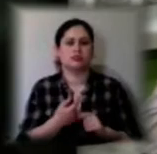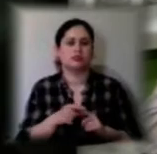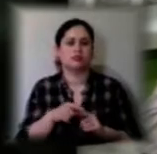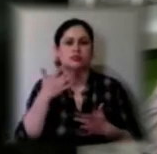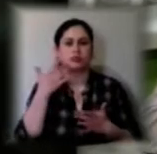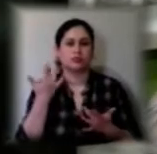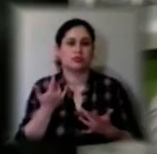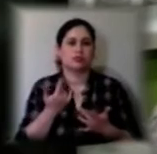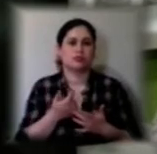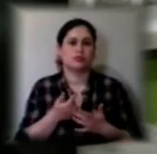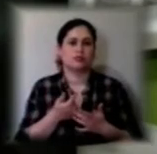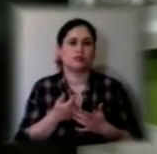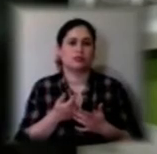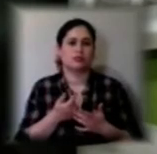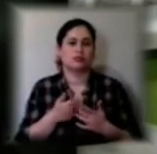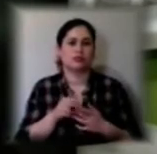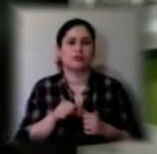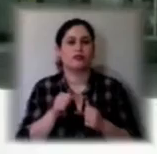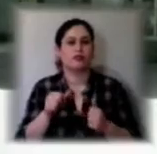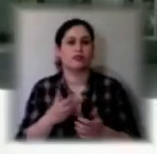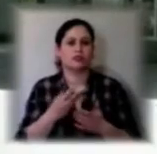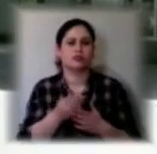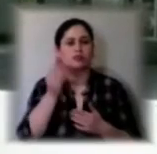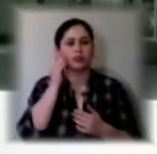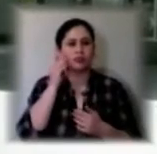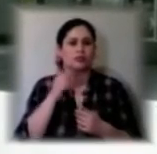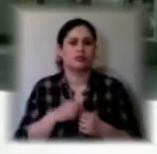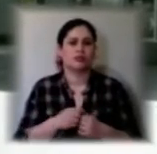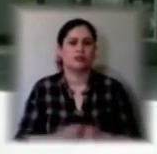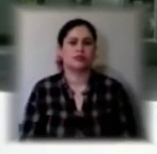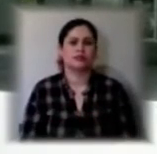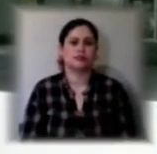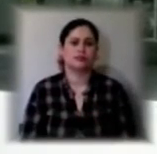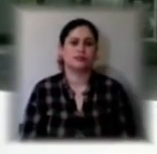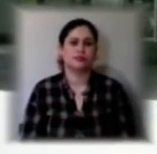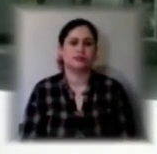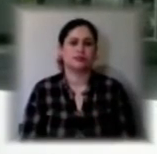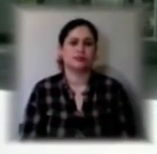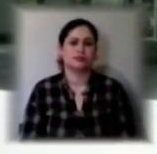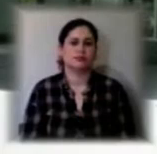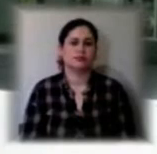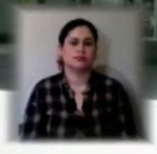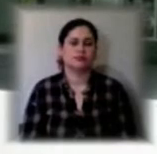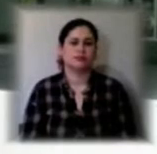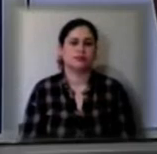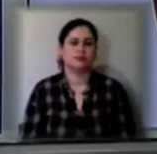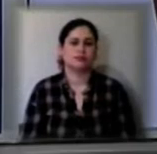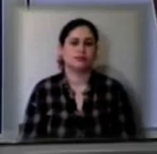формувати свою думку. Аліна Олефір, Ігор Печенко, новини на Суспільному, Херсон.